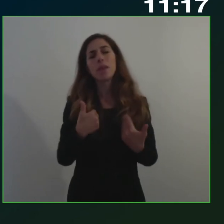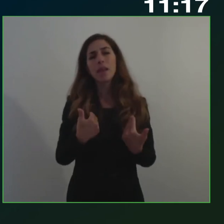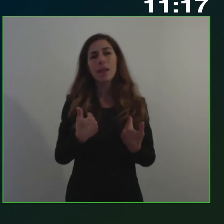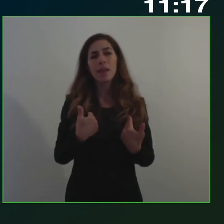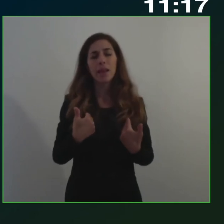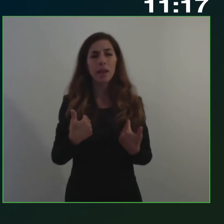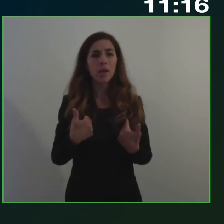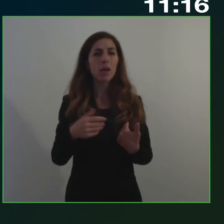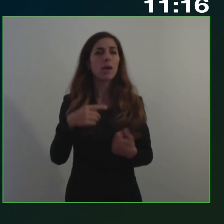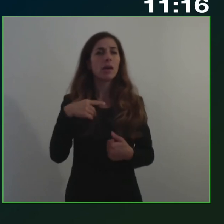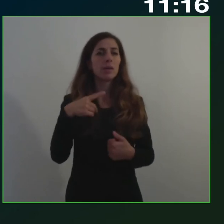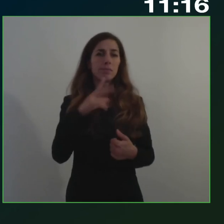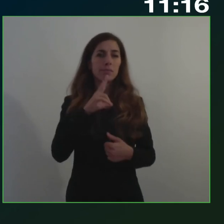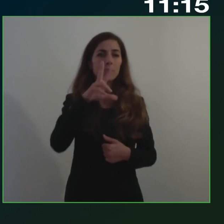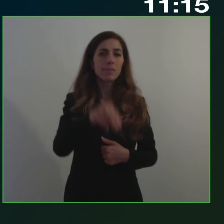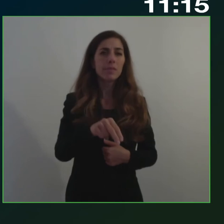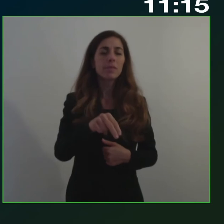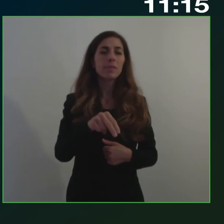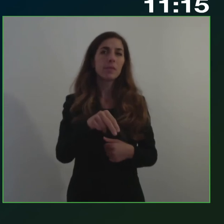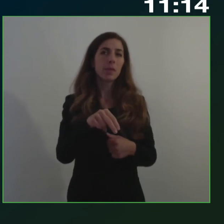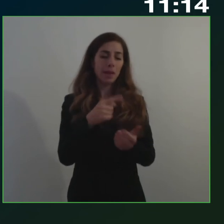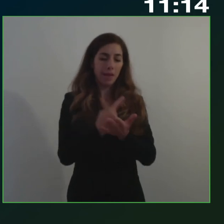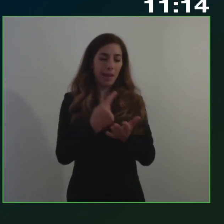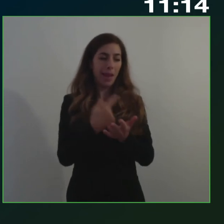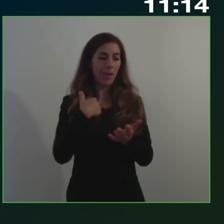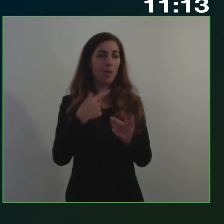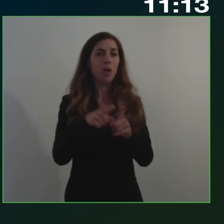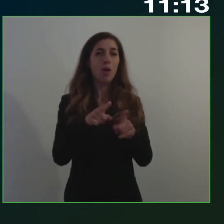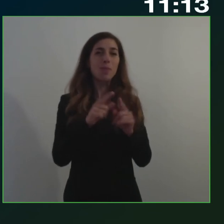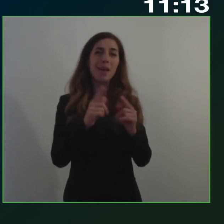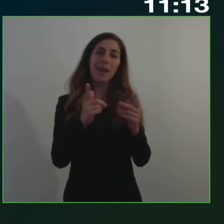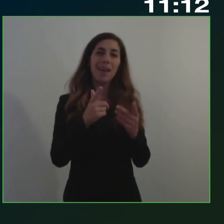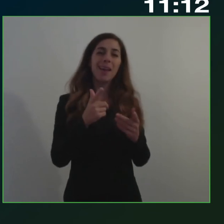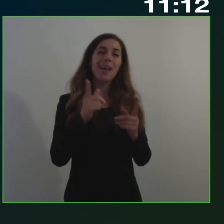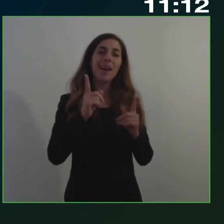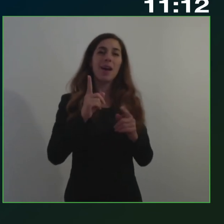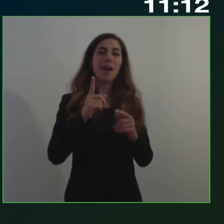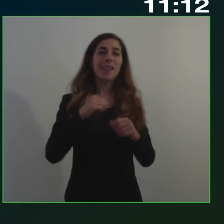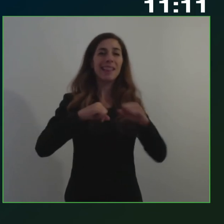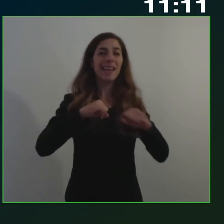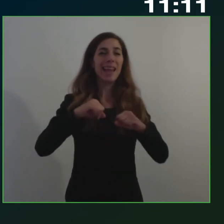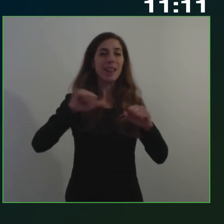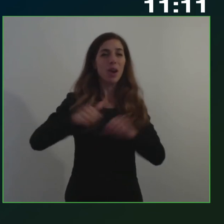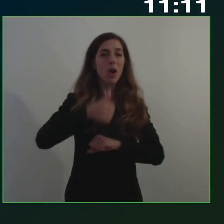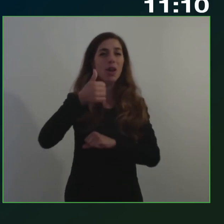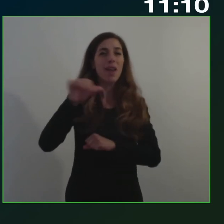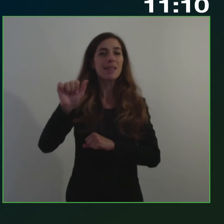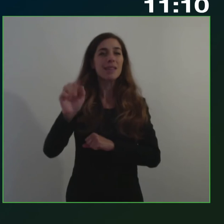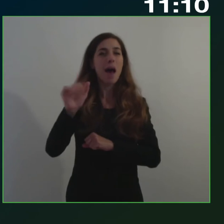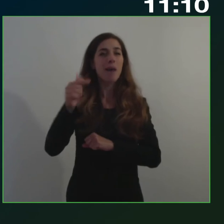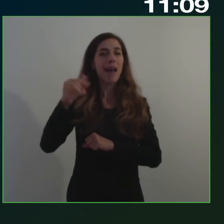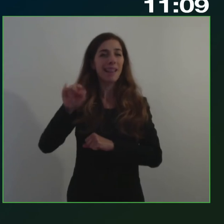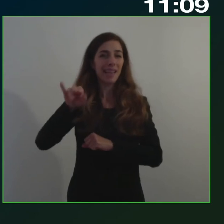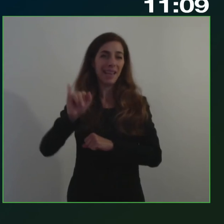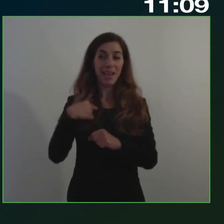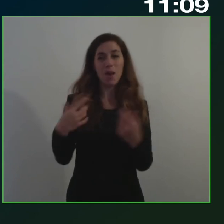sento anche in dovere di fare un po' gli onori di casa insieme con il direttore Sabatini perché ovviamente è l'evento annuale del Pong